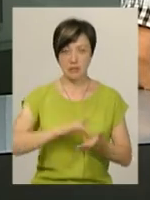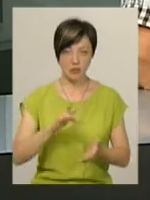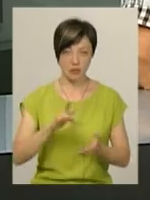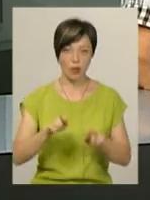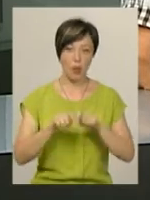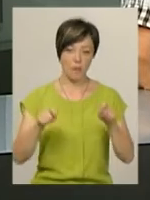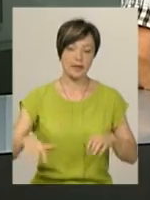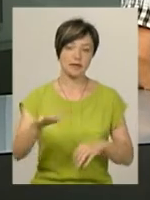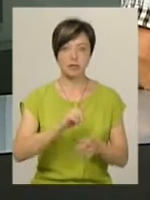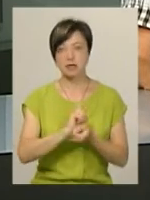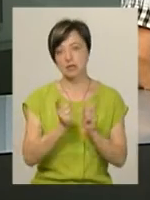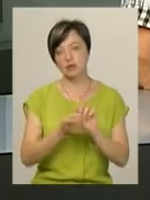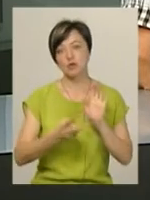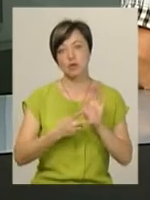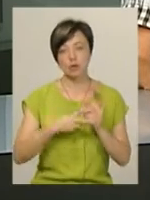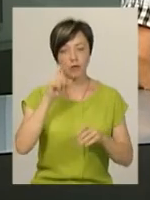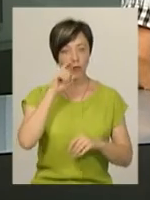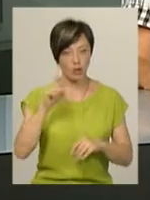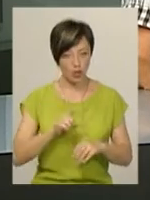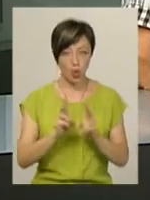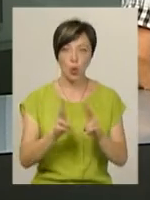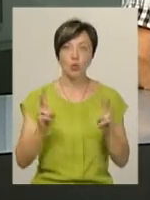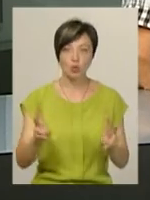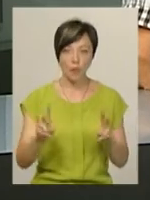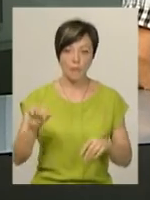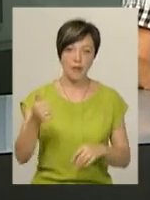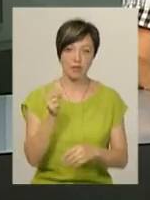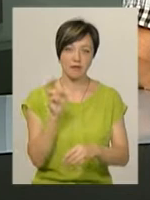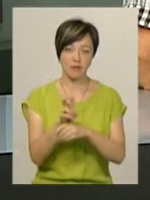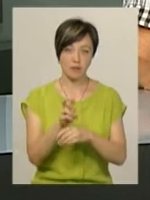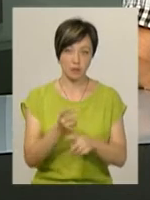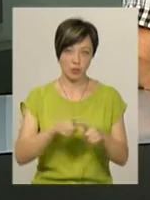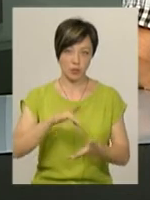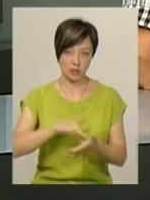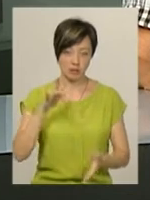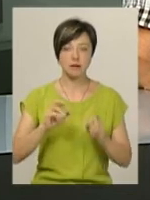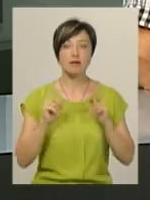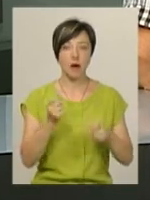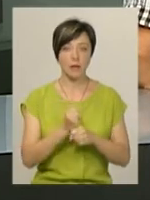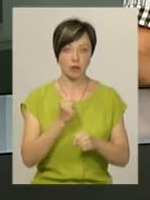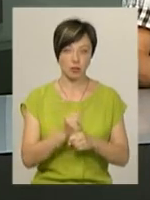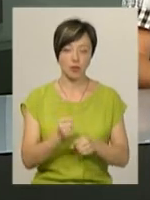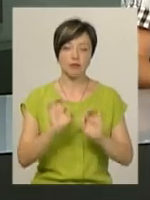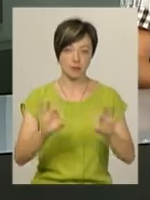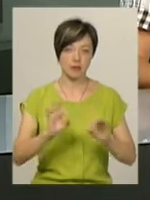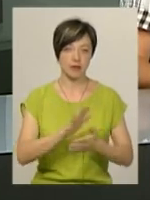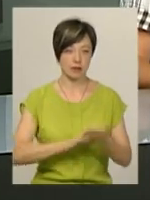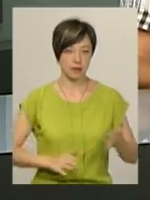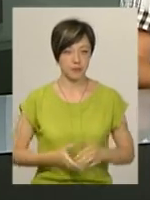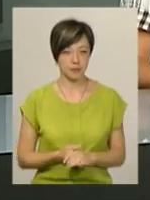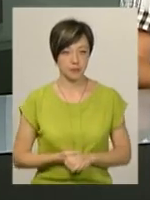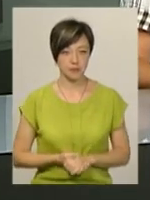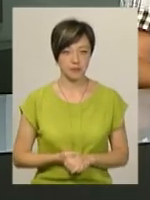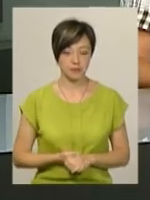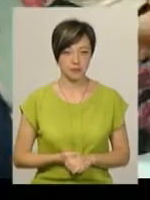«Оупенспейс» став в сьомим Україні. Хто став першим клієнтом нового центру та як він працює – у сюжеті Дарини Денисенко.